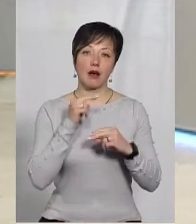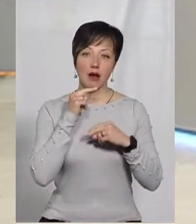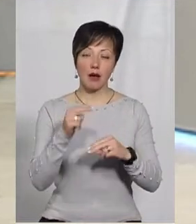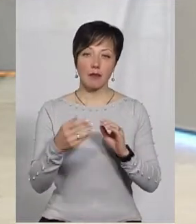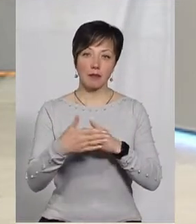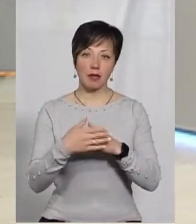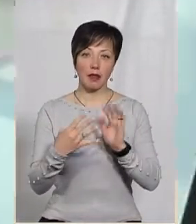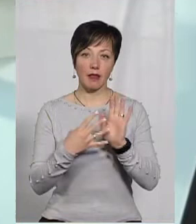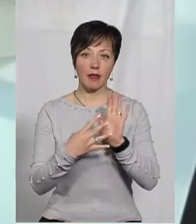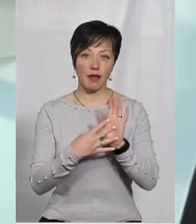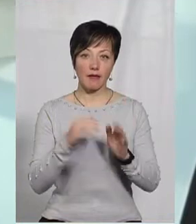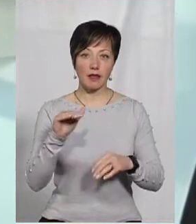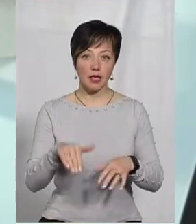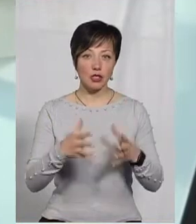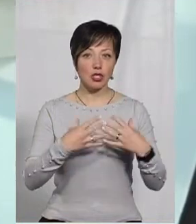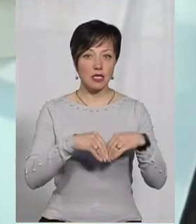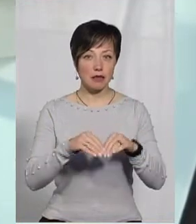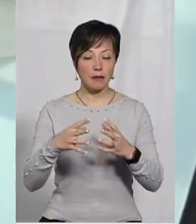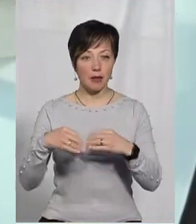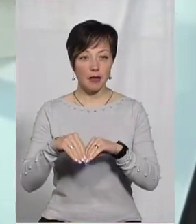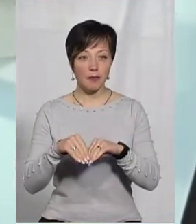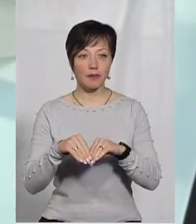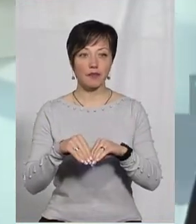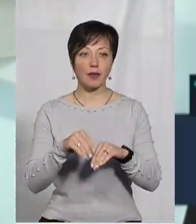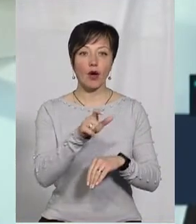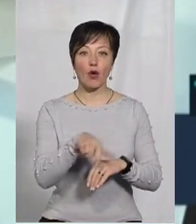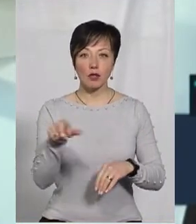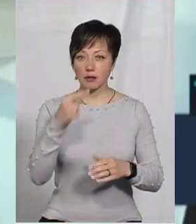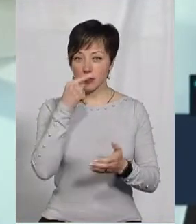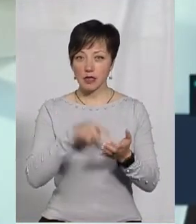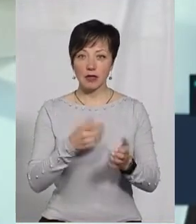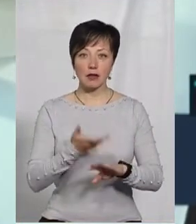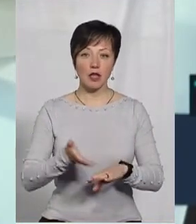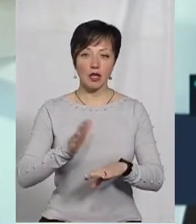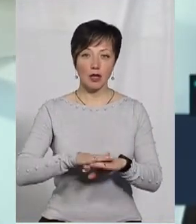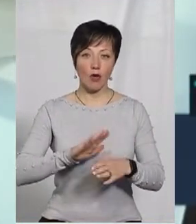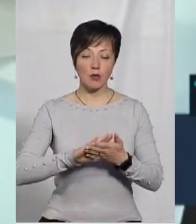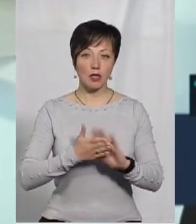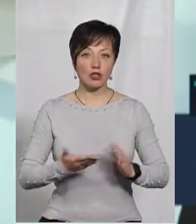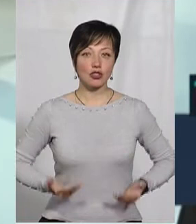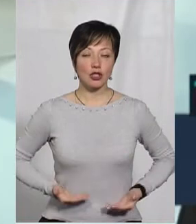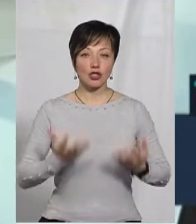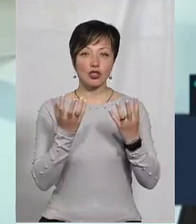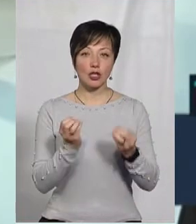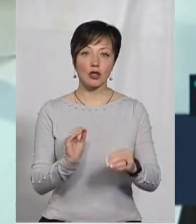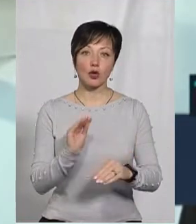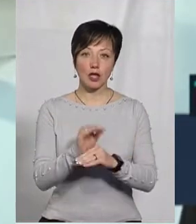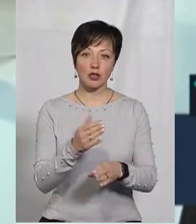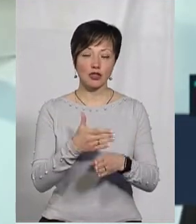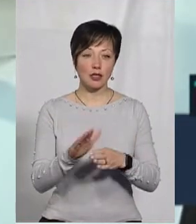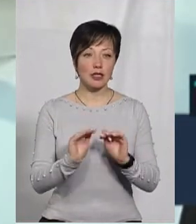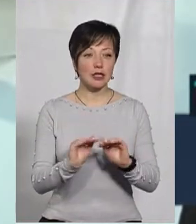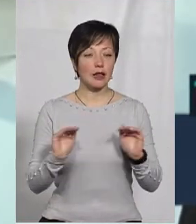а їх близько 9 тисяч сімей, сімей, осіб, які опікуємо на життєвих обставинах, то ще додалася